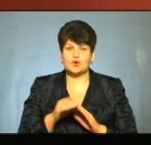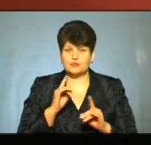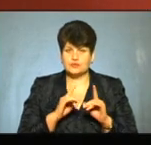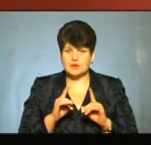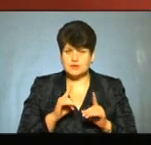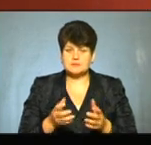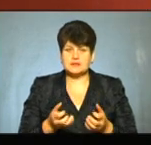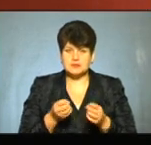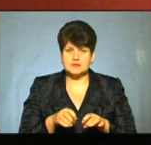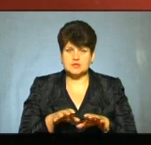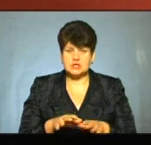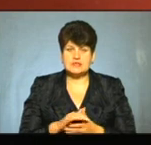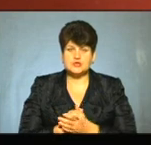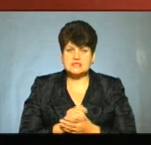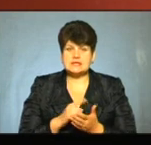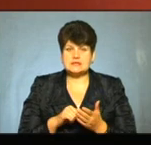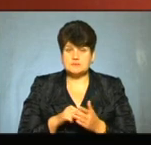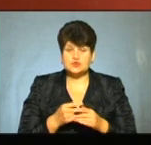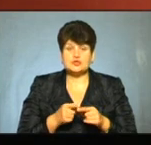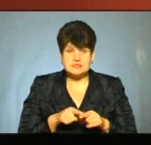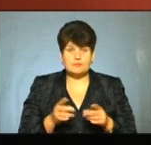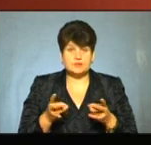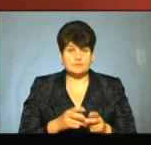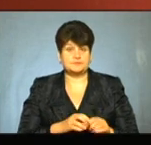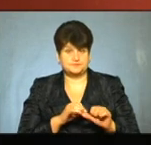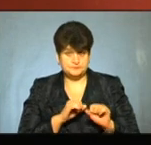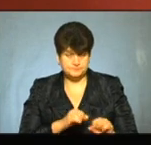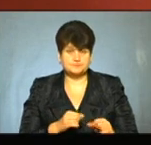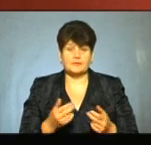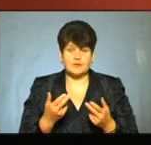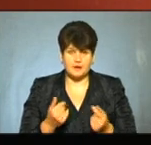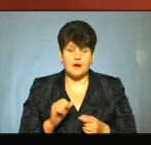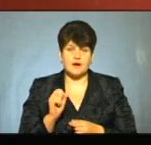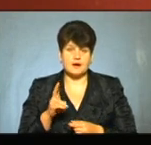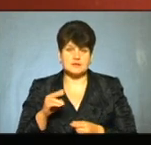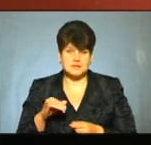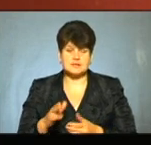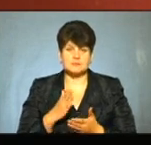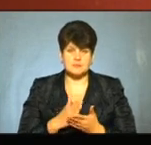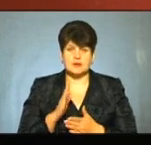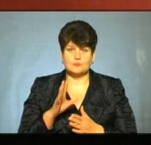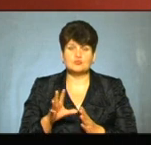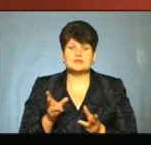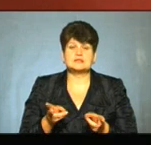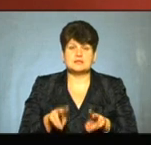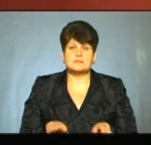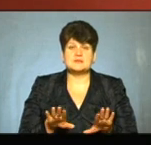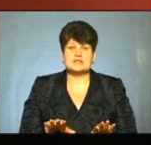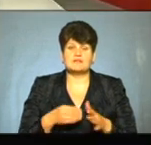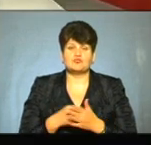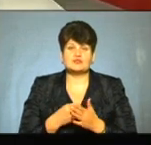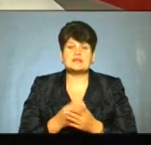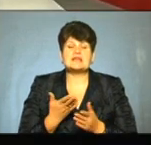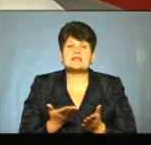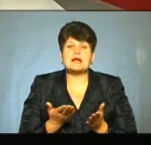підтримали рішення Асоціації міст про те, що так, це потрібно відстоювати, що акциз має бути в місцевих бюджетах.